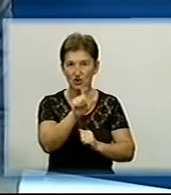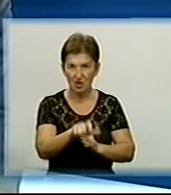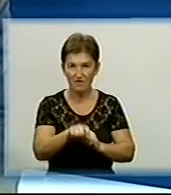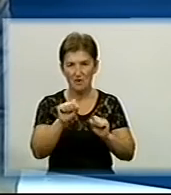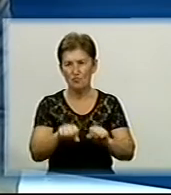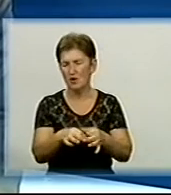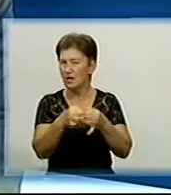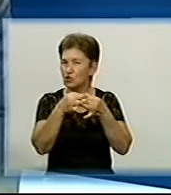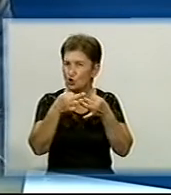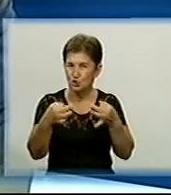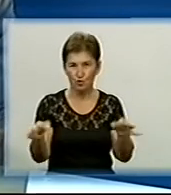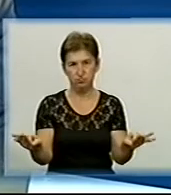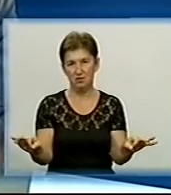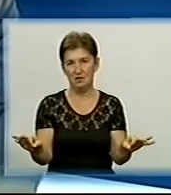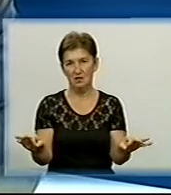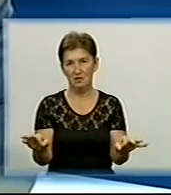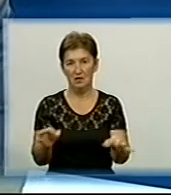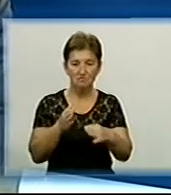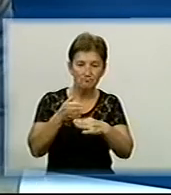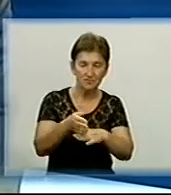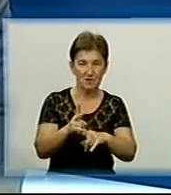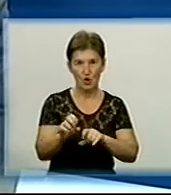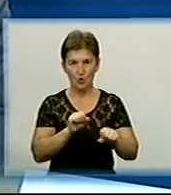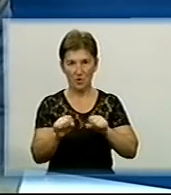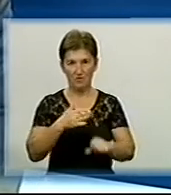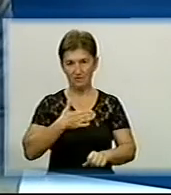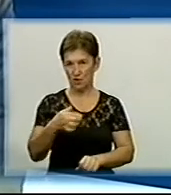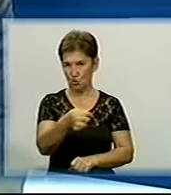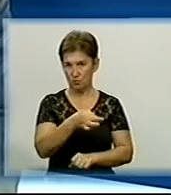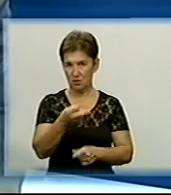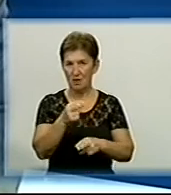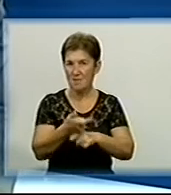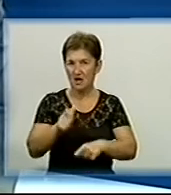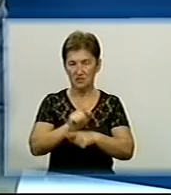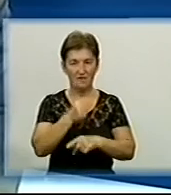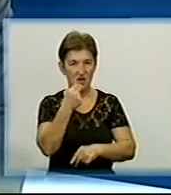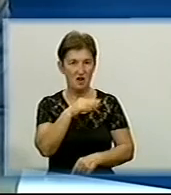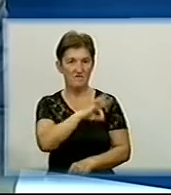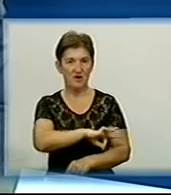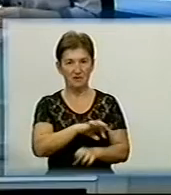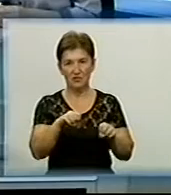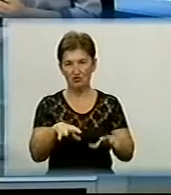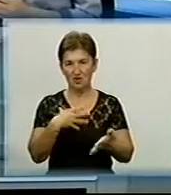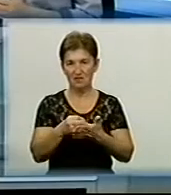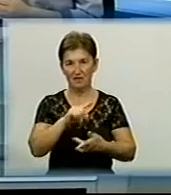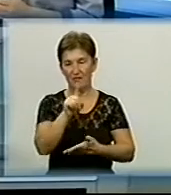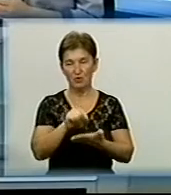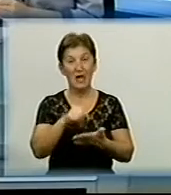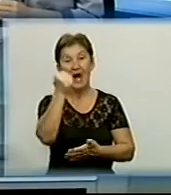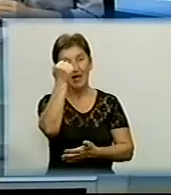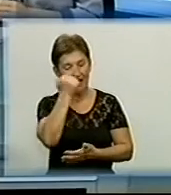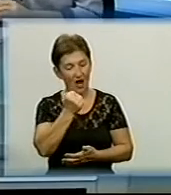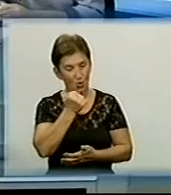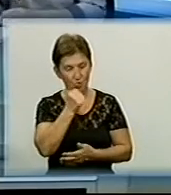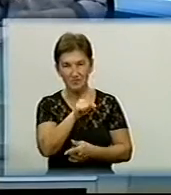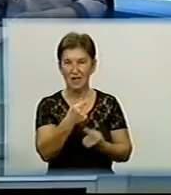доступній Доступ до руководства в нашій області Для максимально ефективного рішення своїх питань Дякую вам за розмову